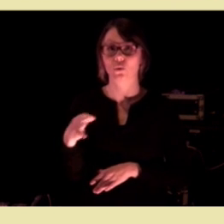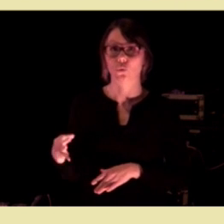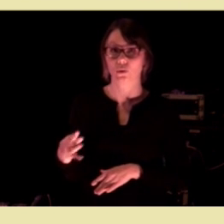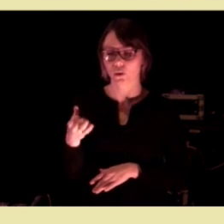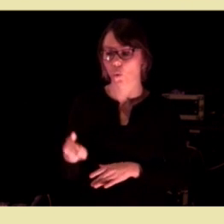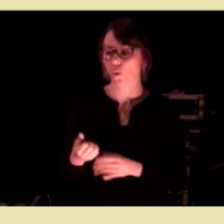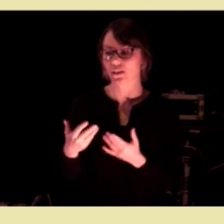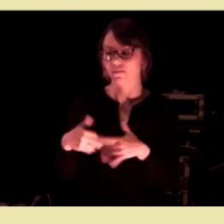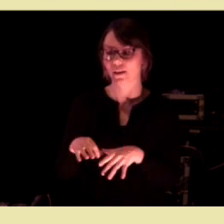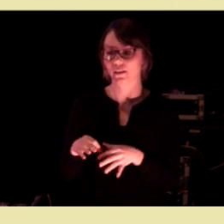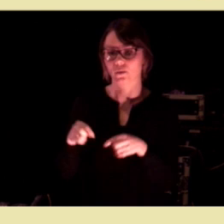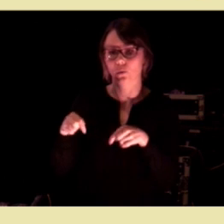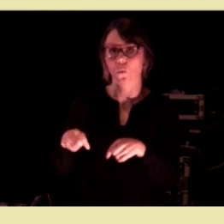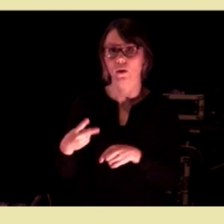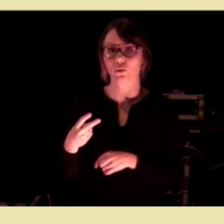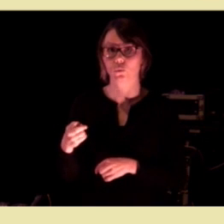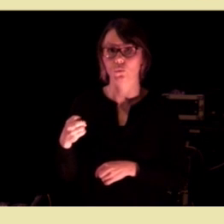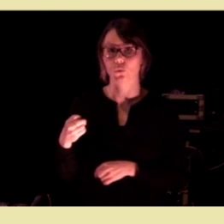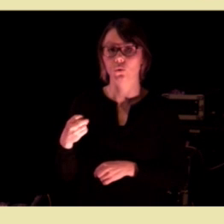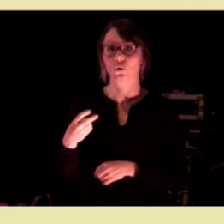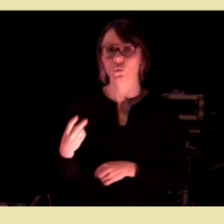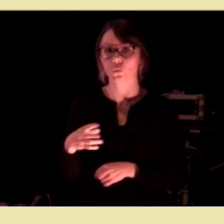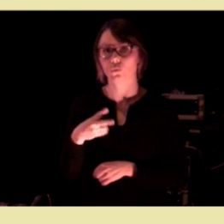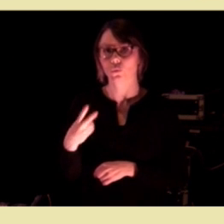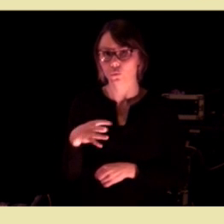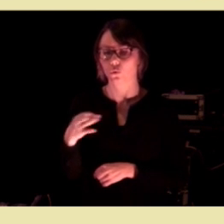.000 årsverk i 2014.